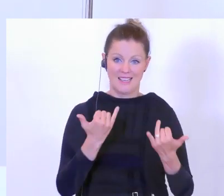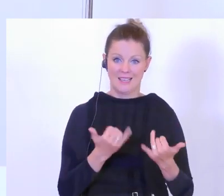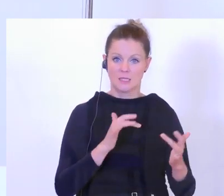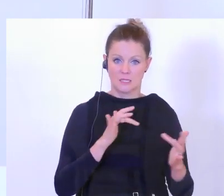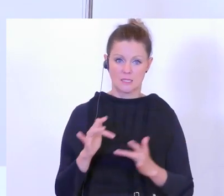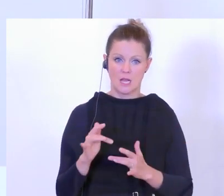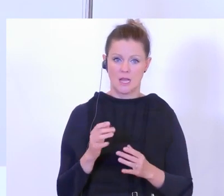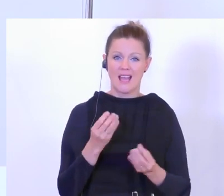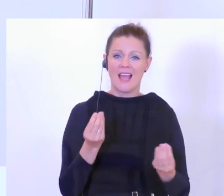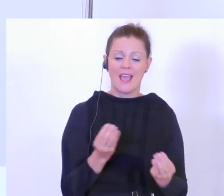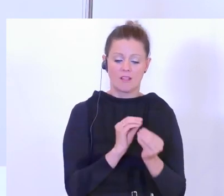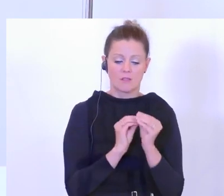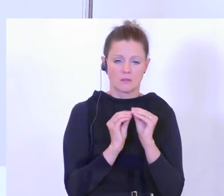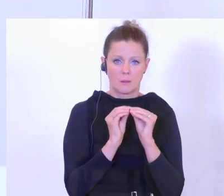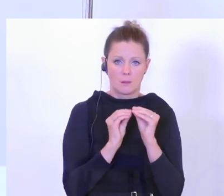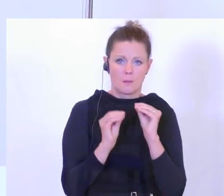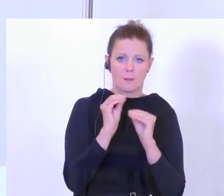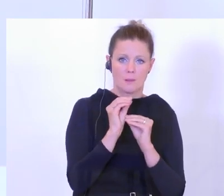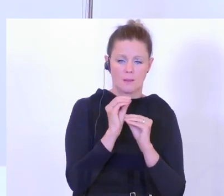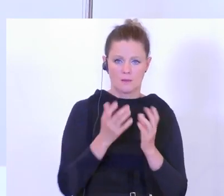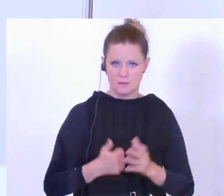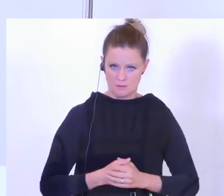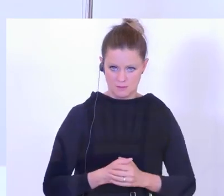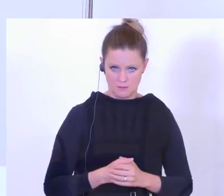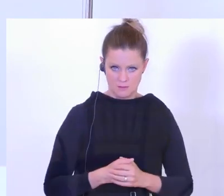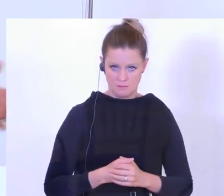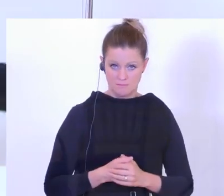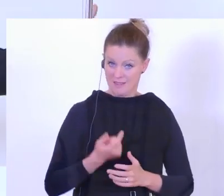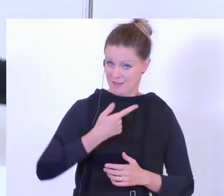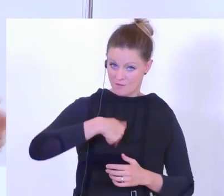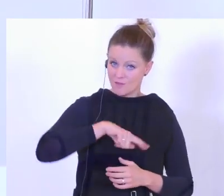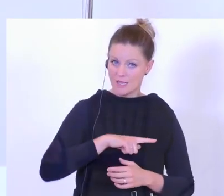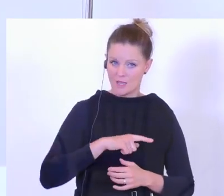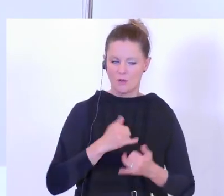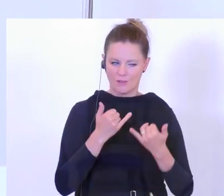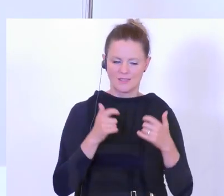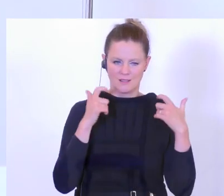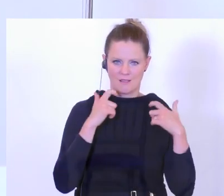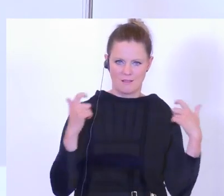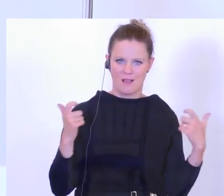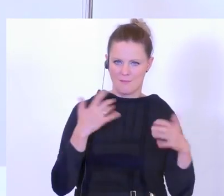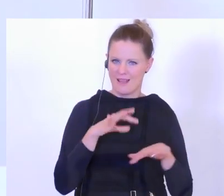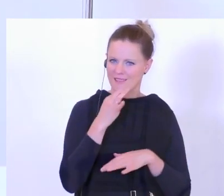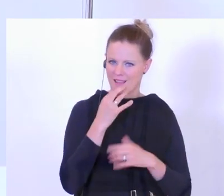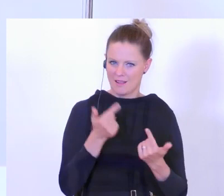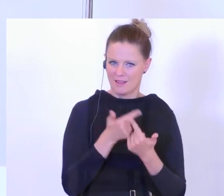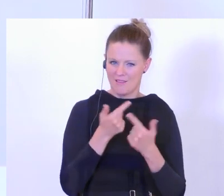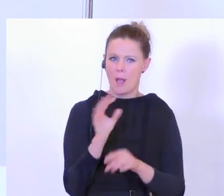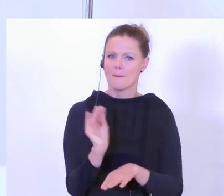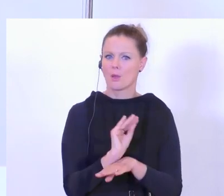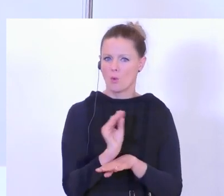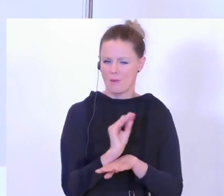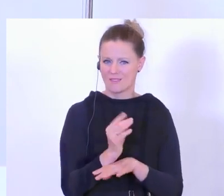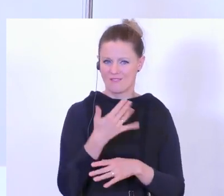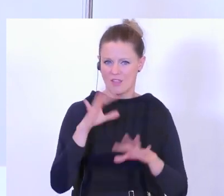ganz geringem Maße gestiegen. Wir, und jetzt kommt der General dann zum Detail mit der Frage der Beobachtung,